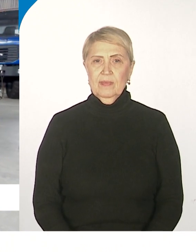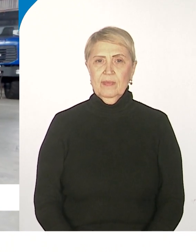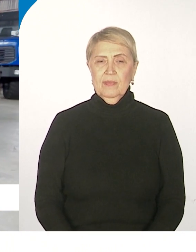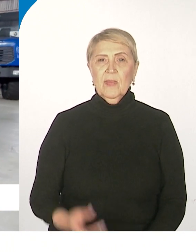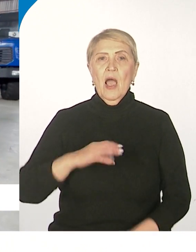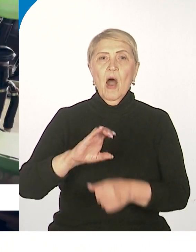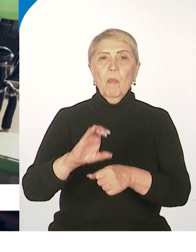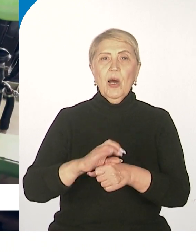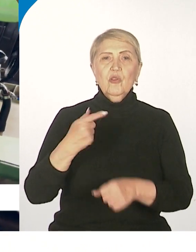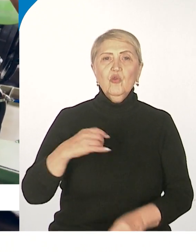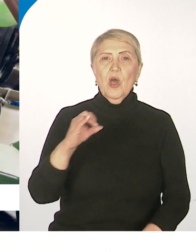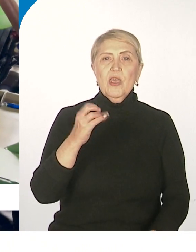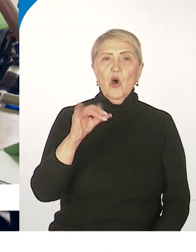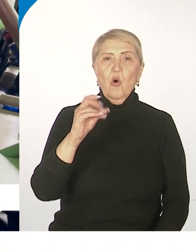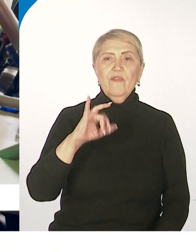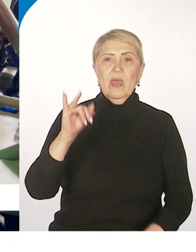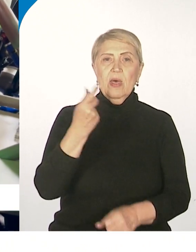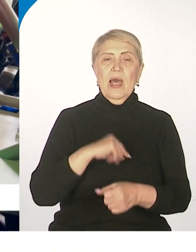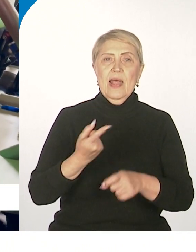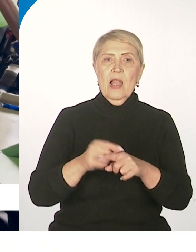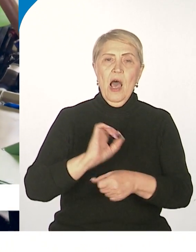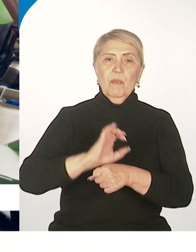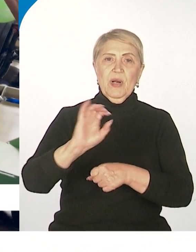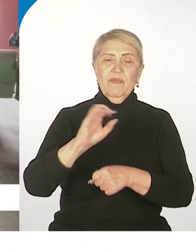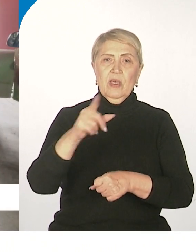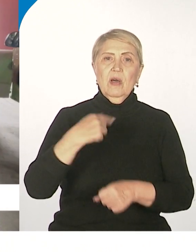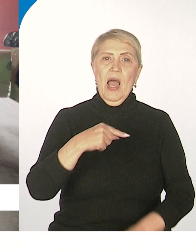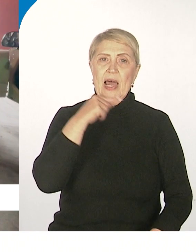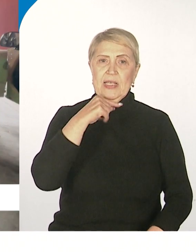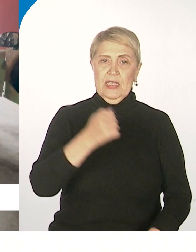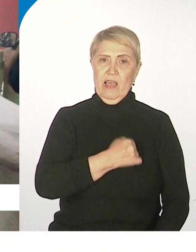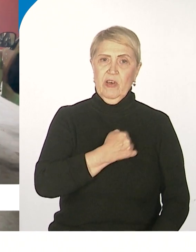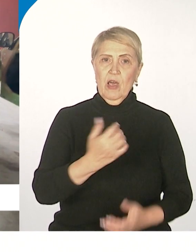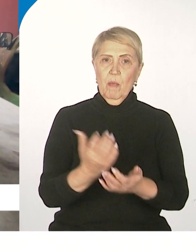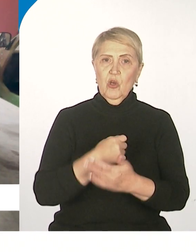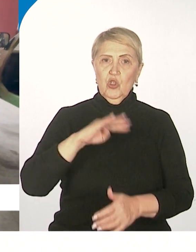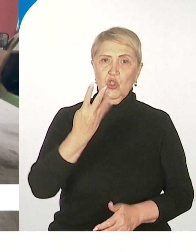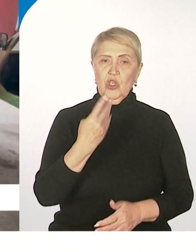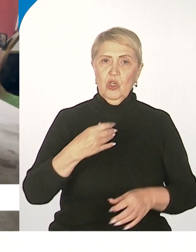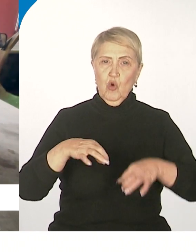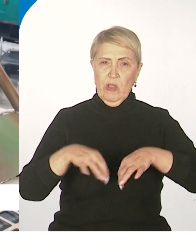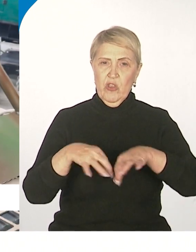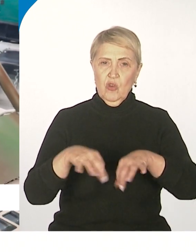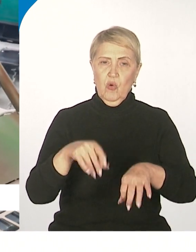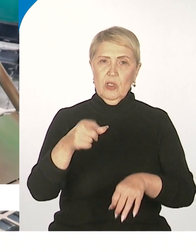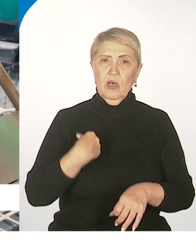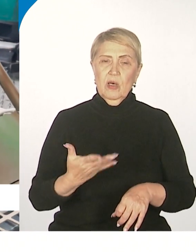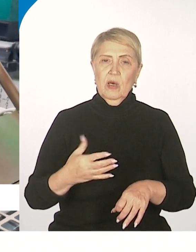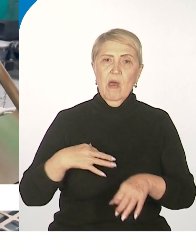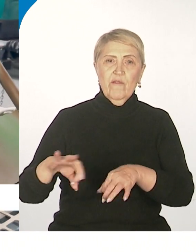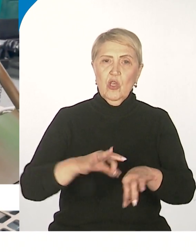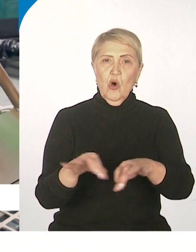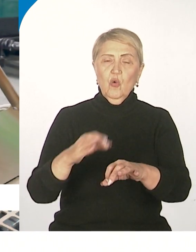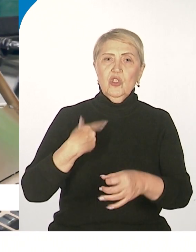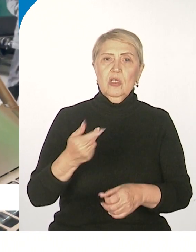передали управлению Росгвардии для отправки в зону СВО. Российские военные получат четыре тактических вездехода. Внедорожник разработали